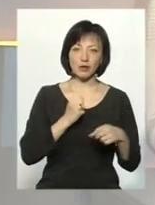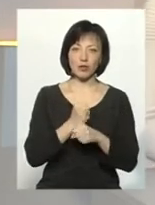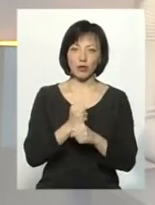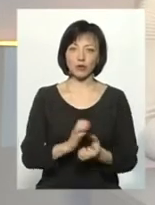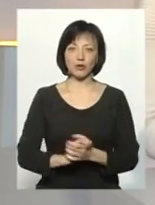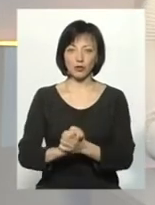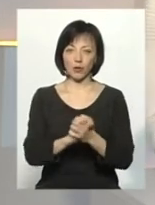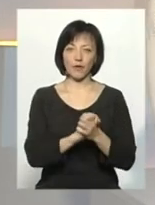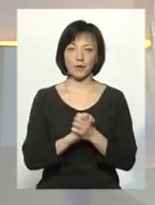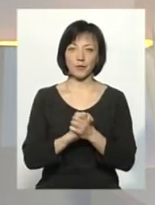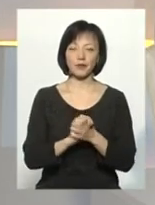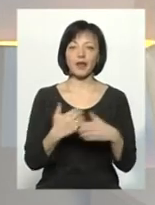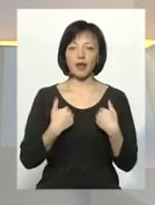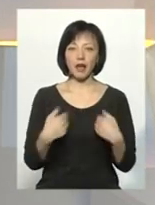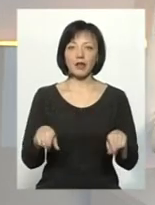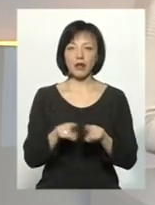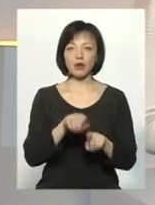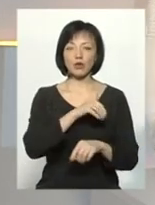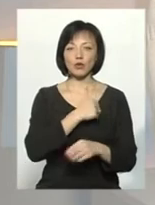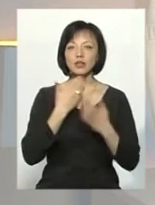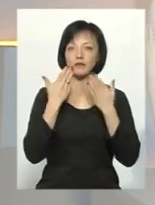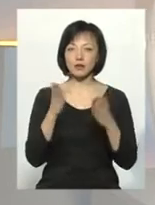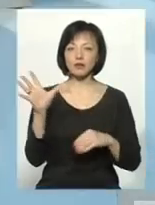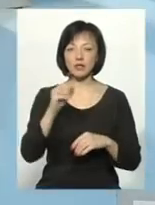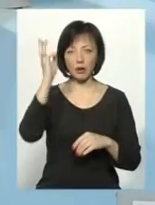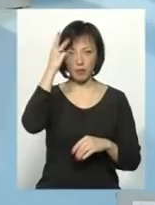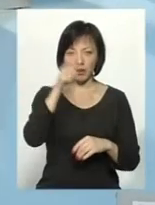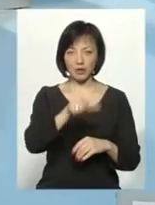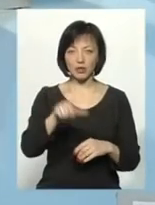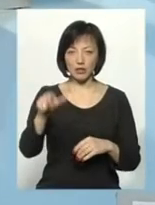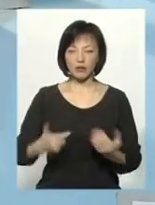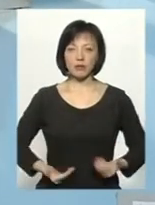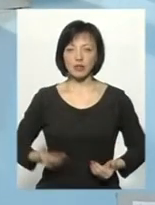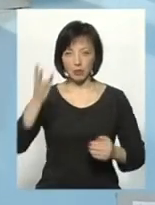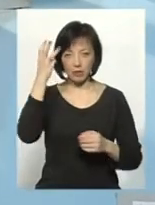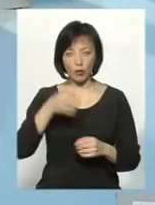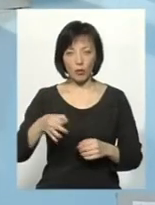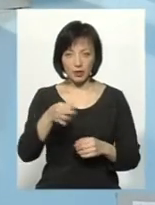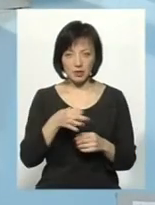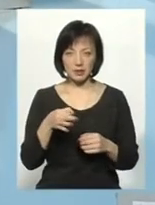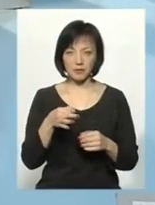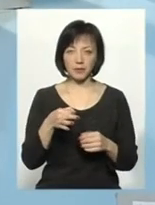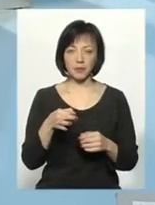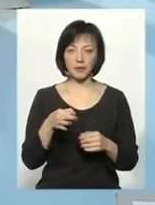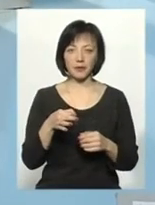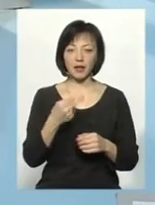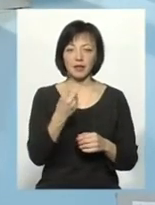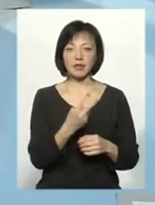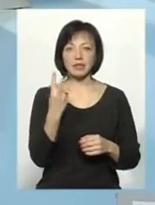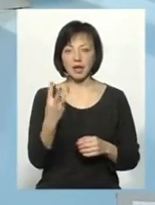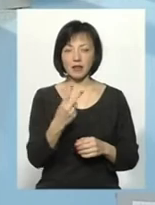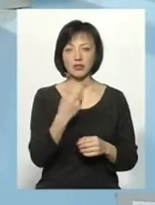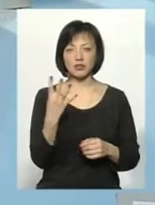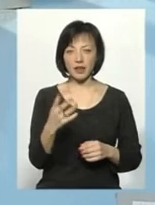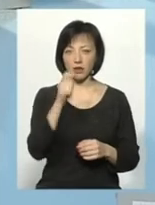гуртової. Пані Наталь. Я також хочу звернутися до всіх хмельничан, до всіх мешканців Хмельницької області. 23